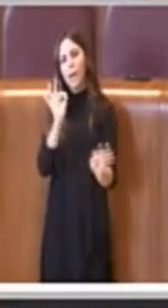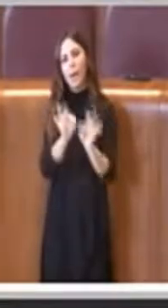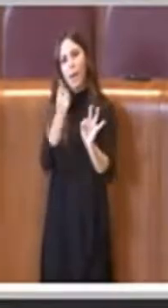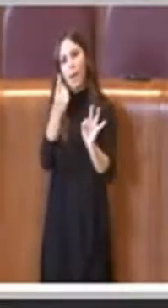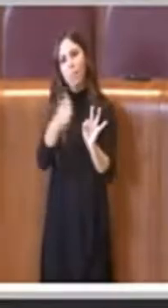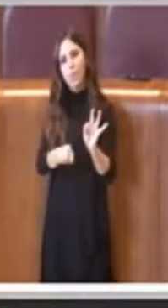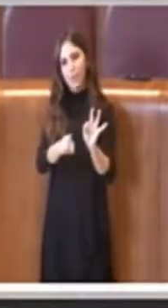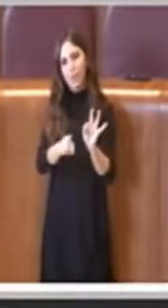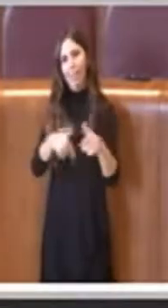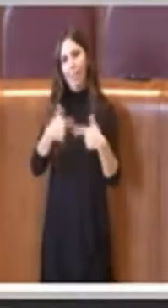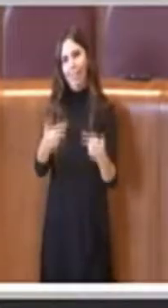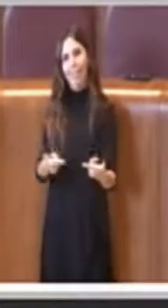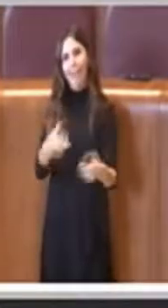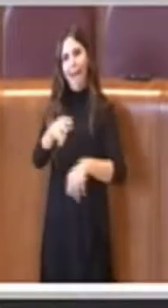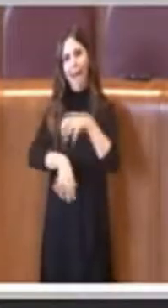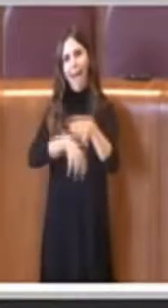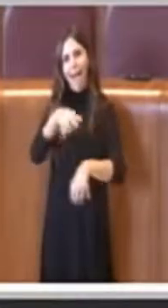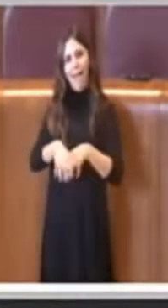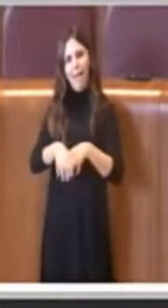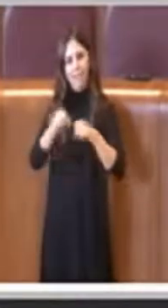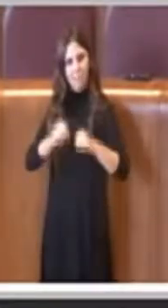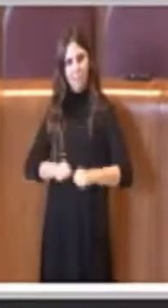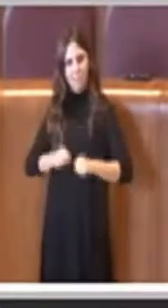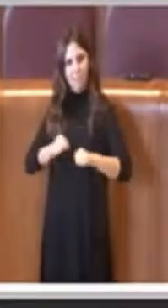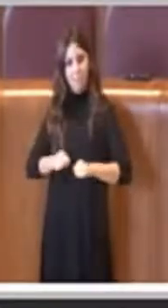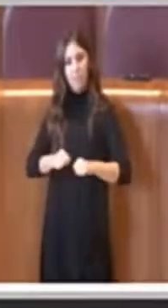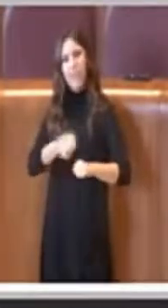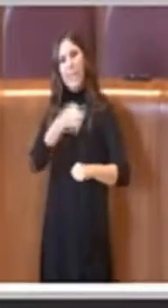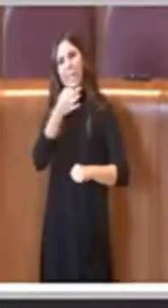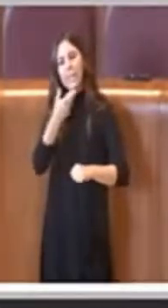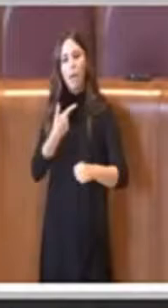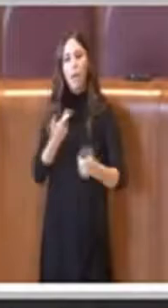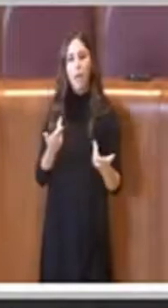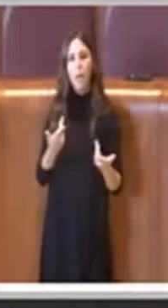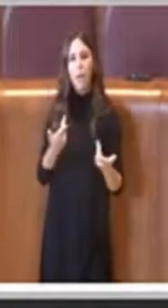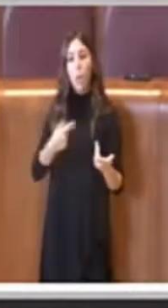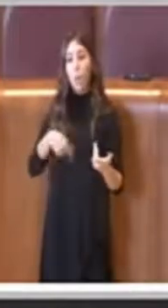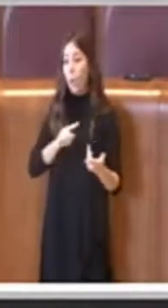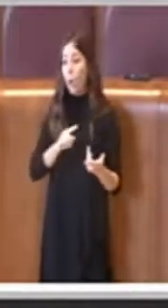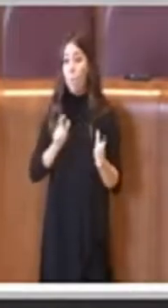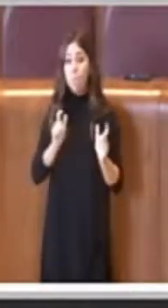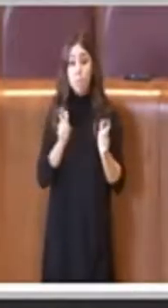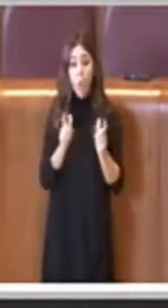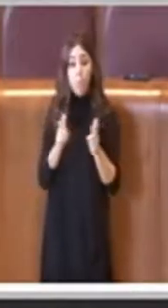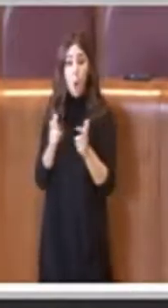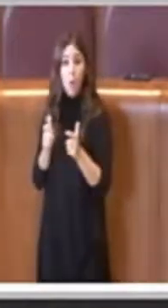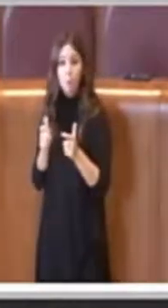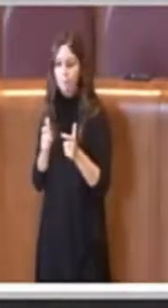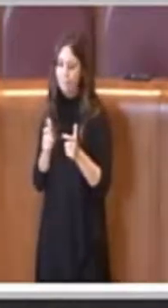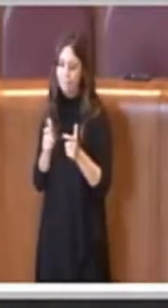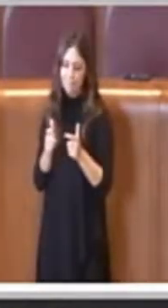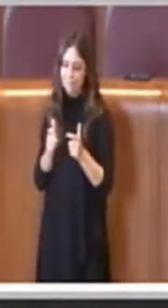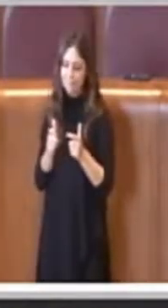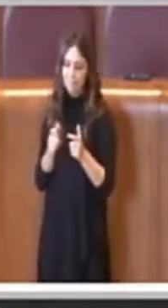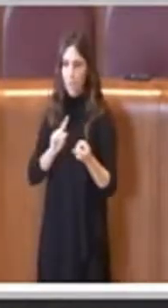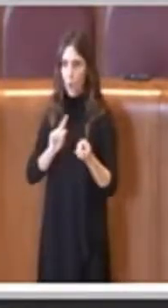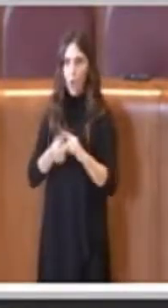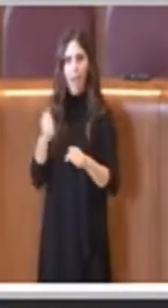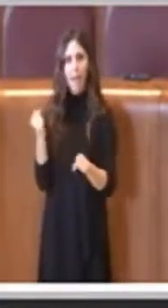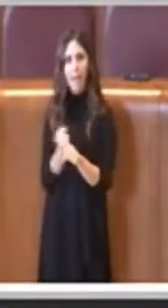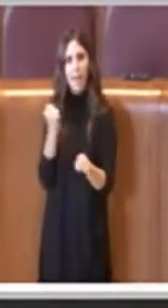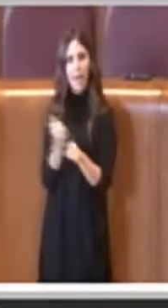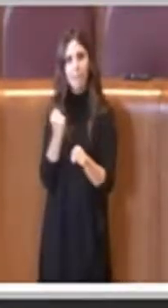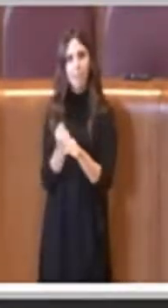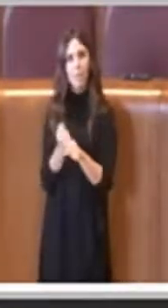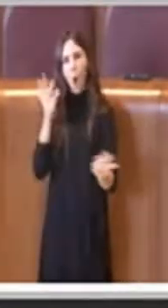non ci fermiamo su questo dispositivo nel senso che lavoriamo per raggiungere i nostri